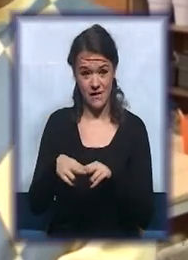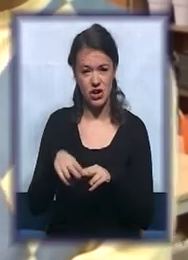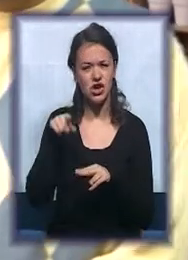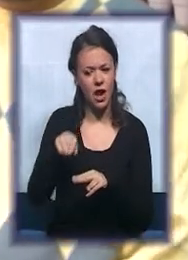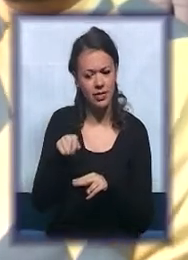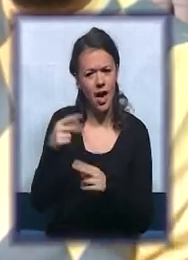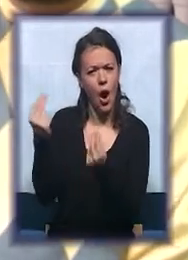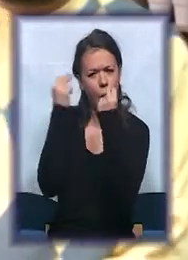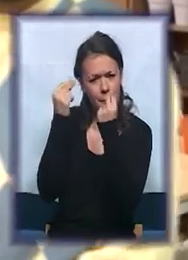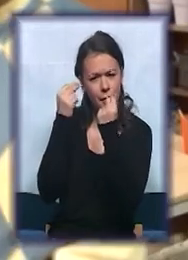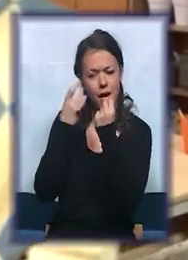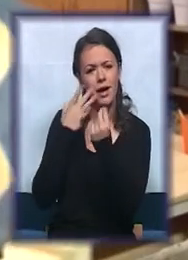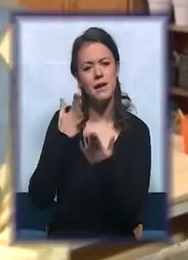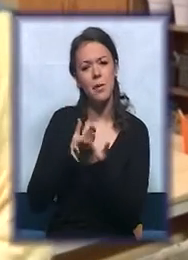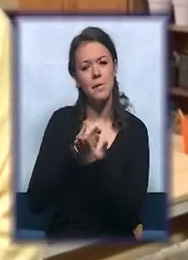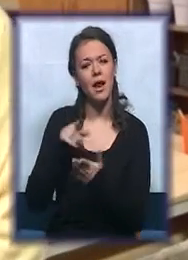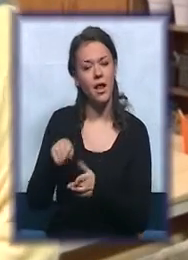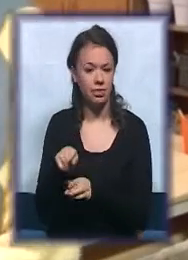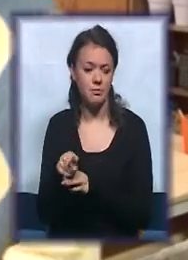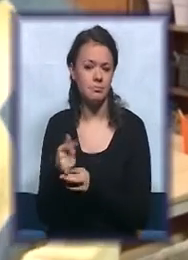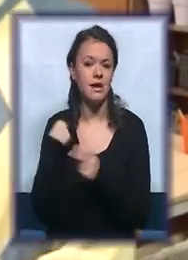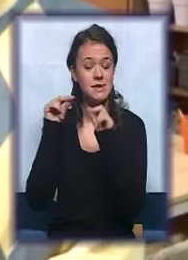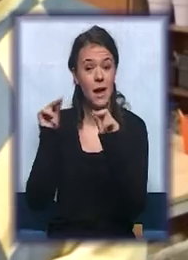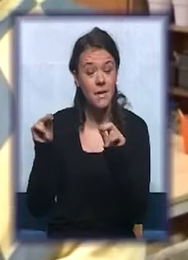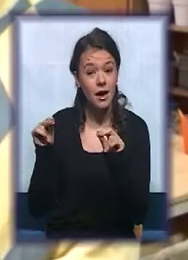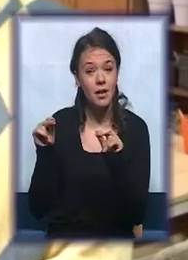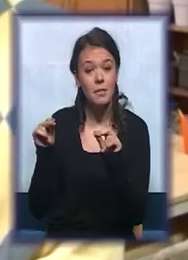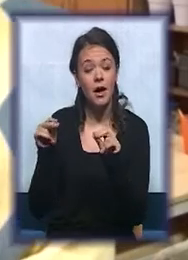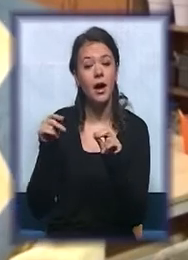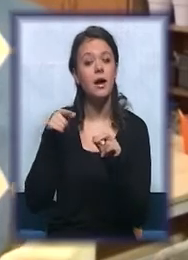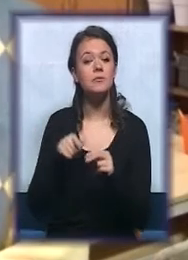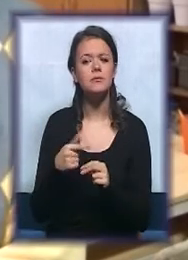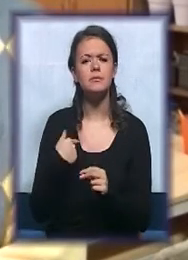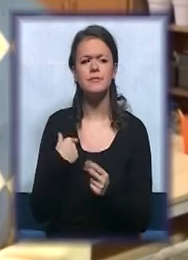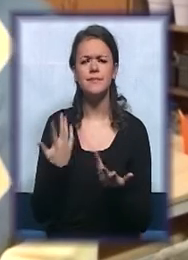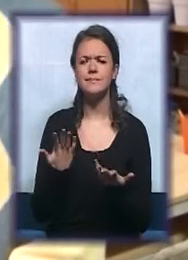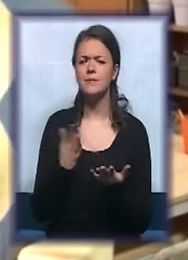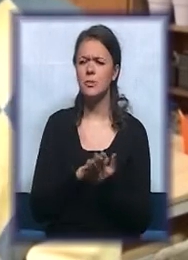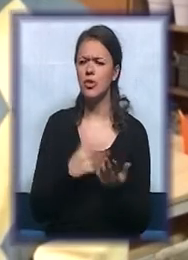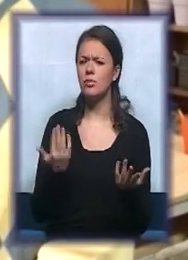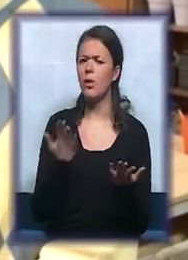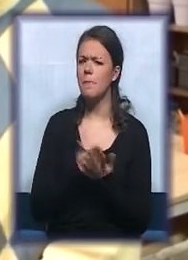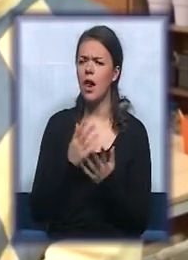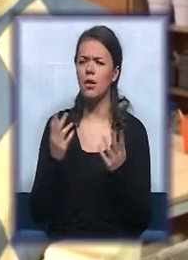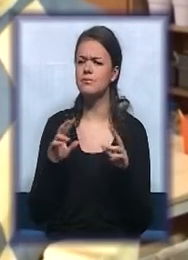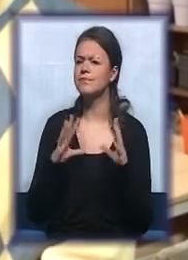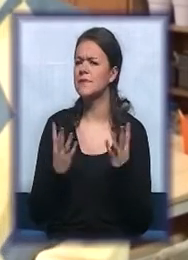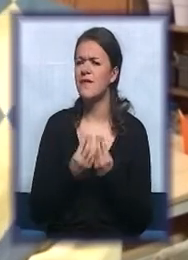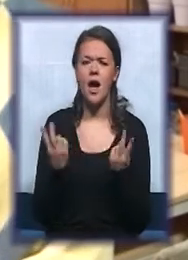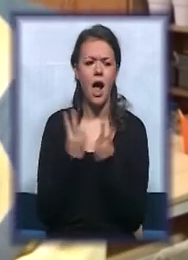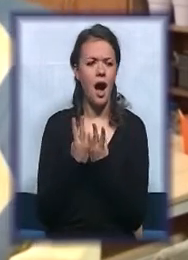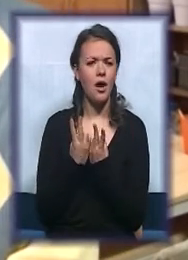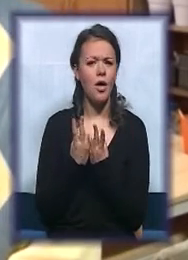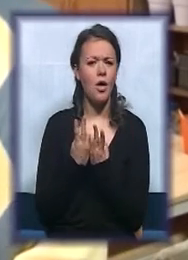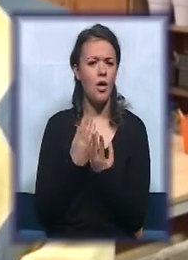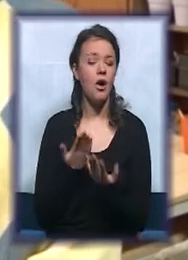kurseve, kada smo bili na tim seminarima, izgledalo je sve tako lako, mnogo lako nego što